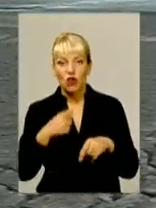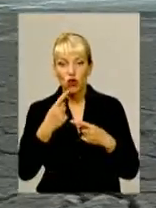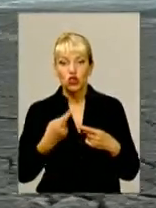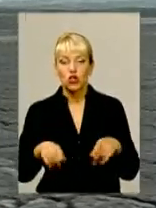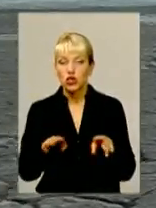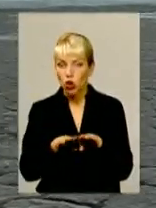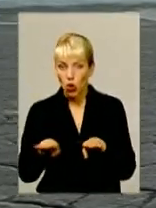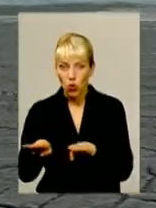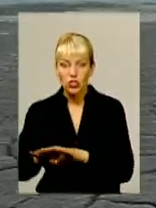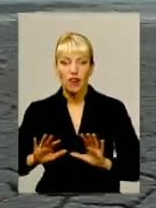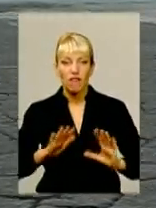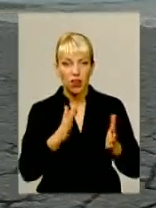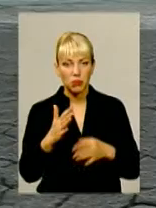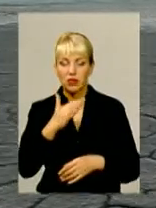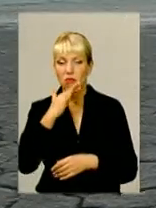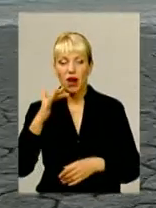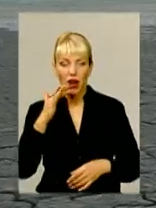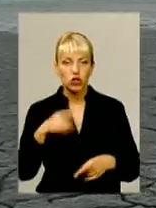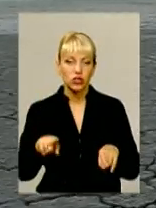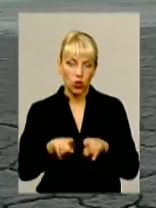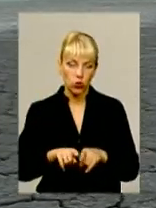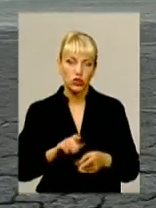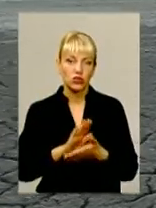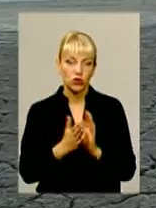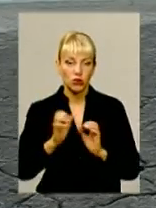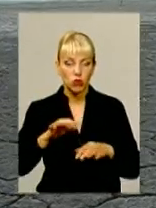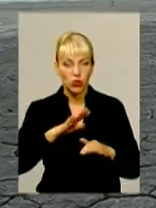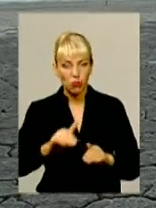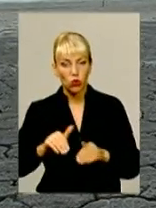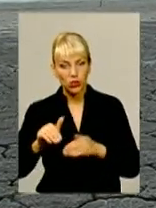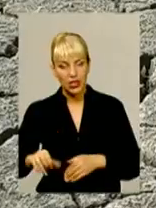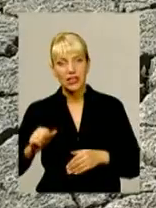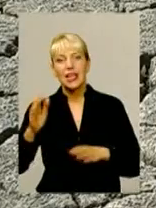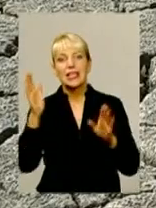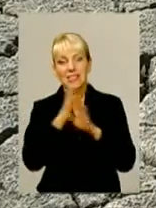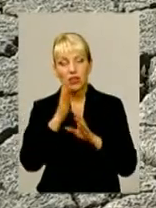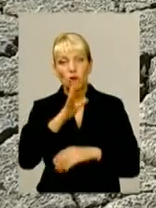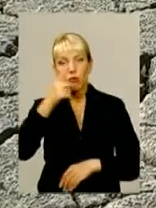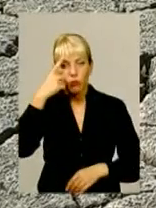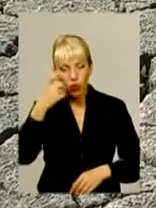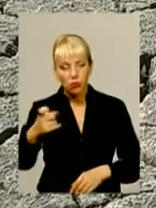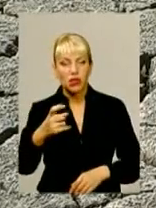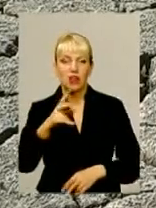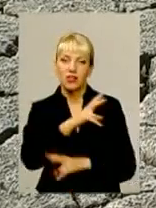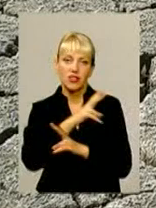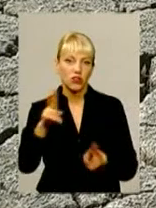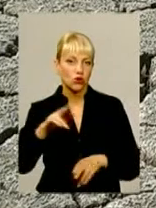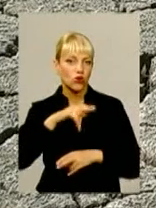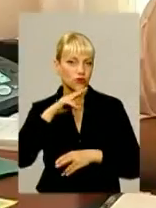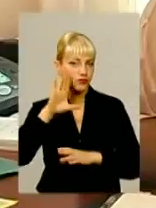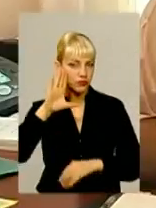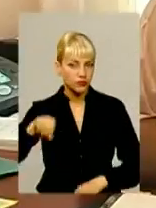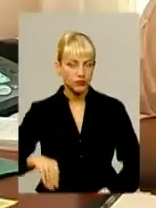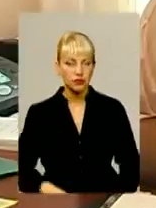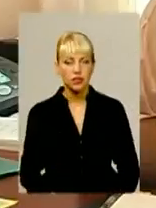сезоні дуже багато. Утім, такої ситуації можна було й уникнути. Синоптики ж би попереджали. Але ніхто на це не звертає уваги.